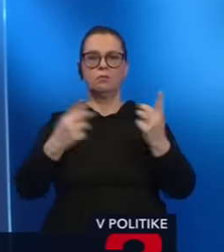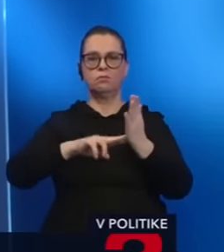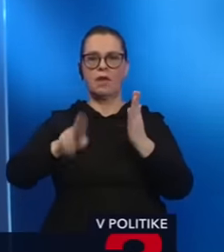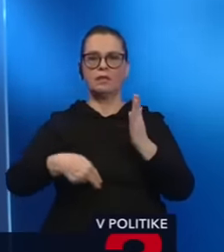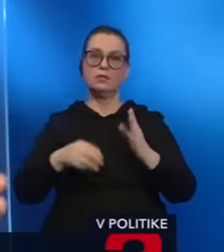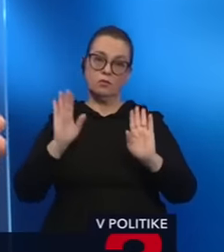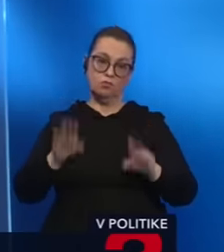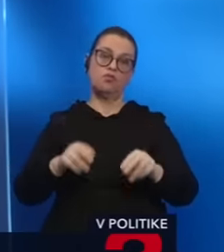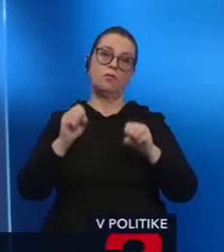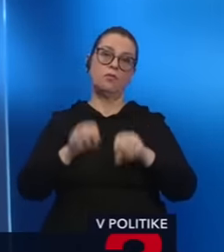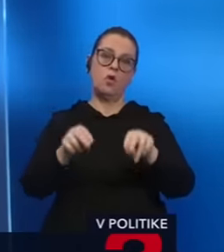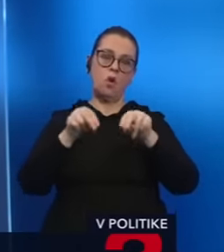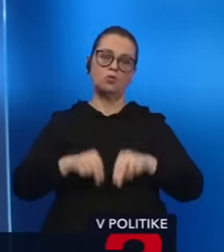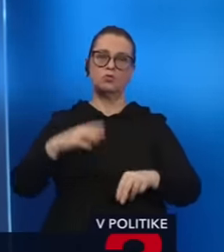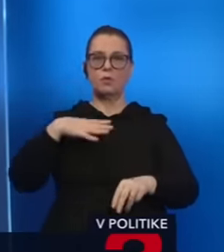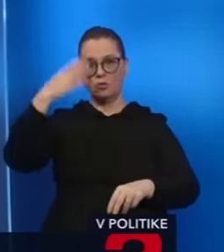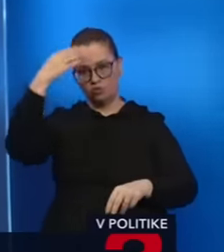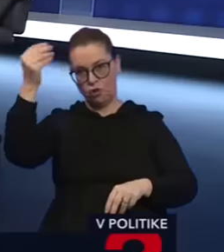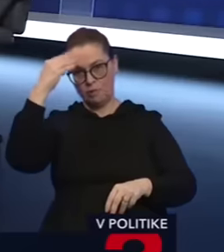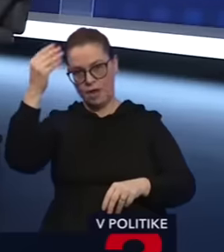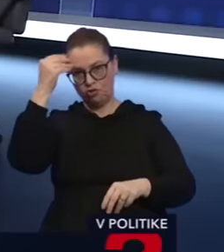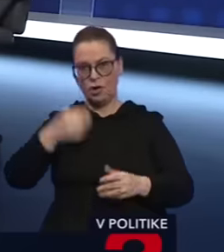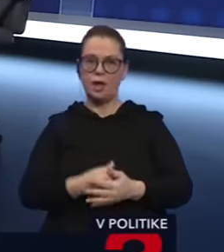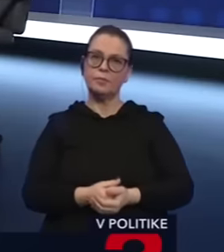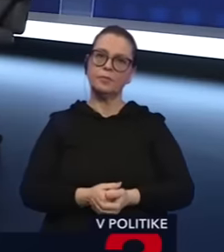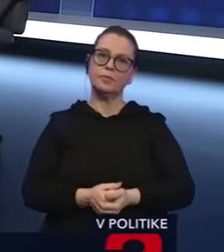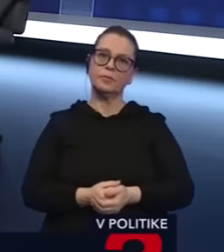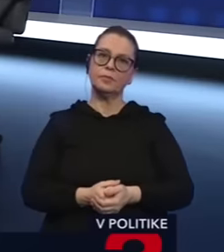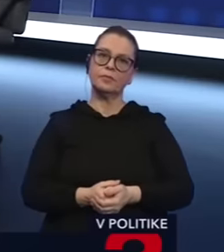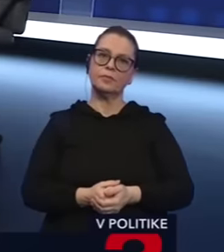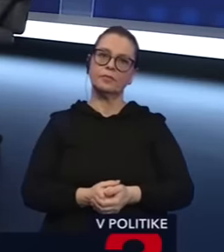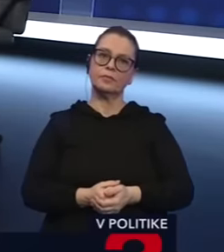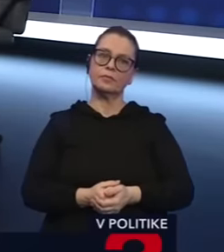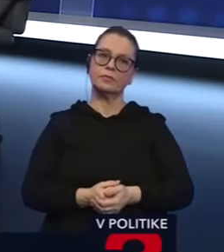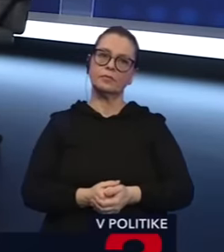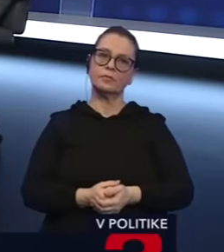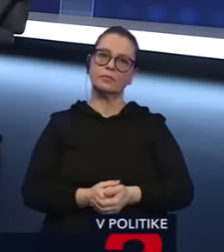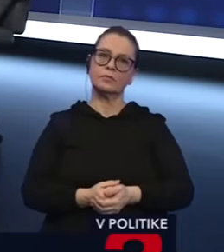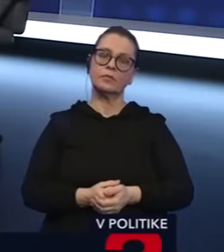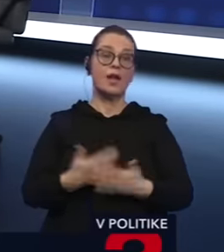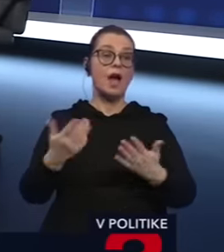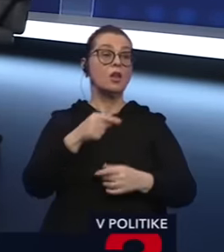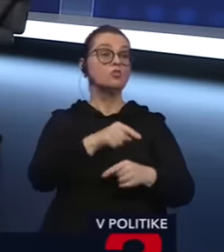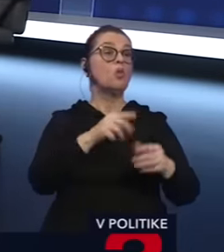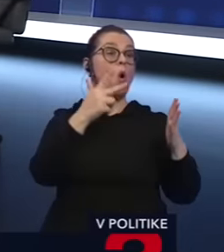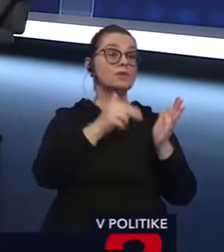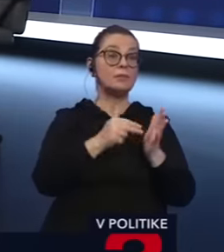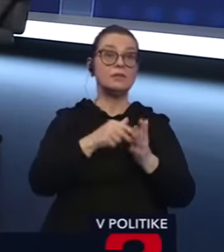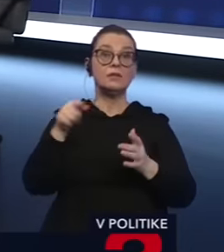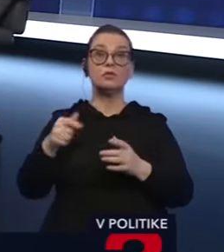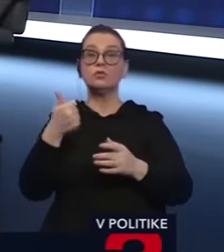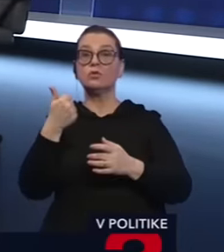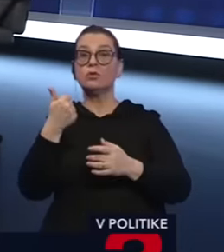môžeme urobiť peticie na odstúpenie pána Šimečku. peticia na jej podporu má 8 tisíc podpisov a peticia za jej odvolanie má 180 tisíc podpisov.